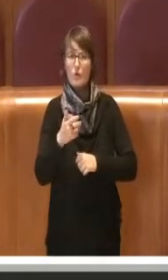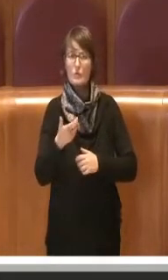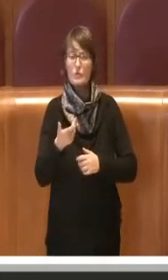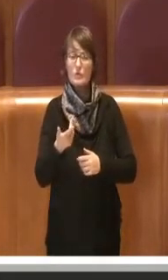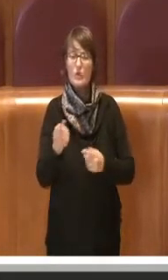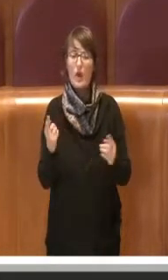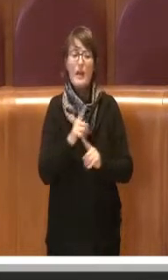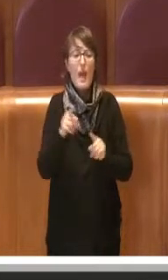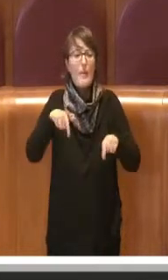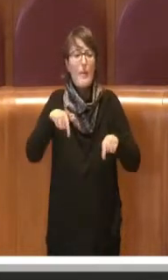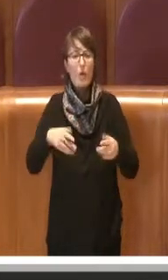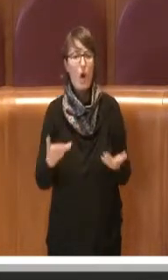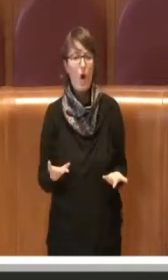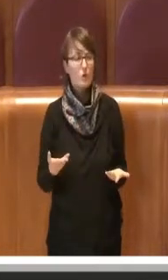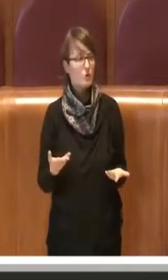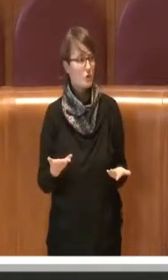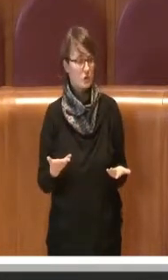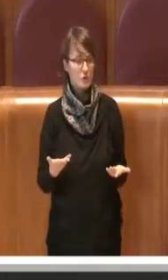grande lavoro fatto.